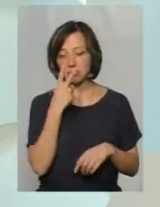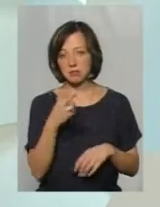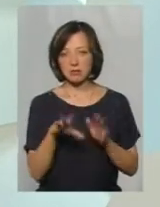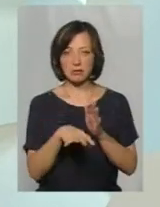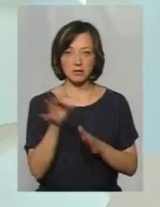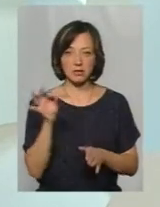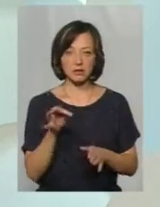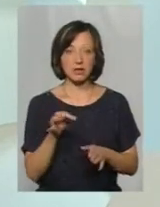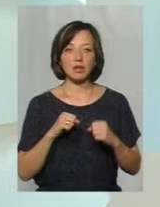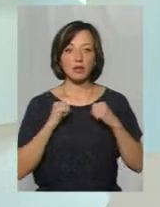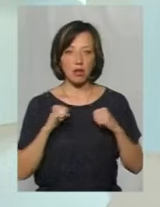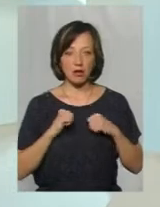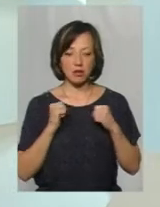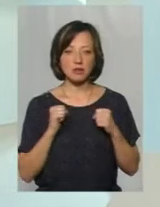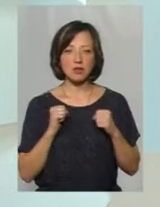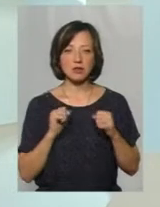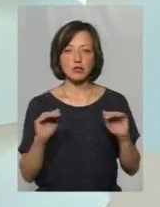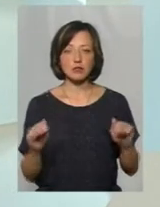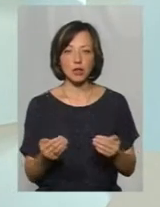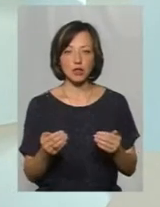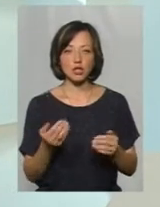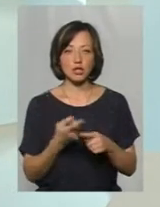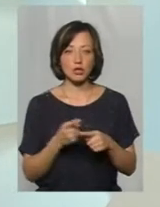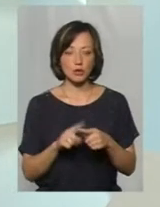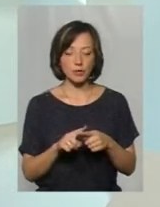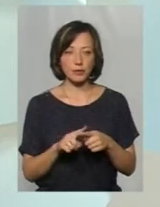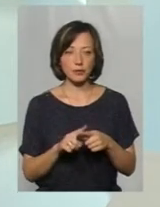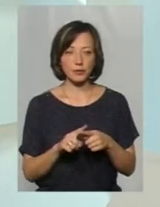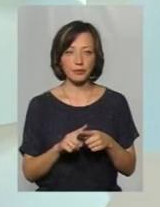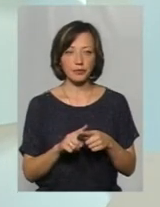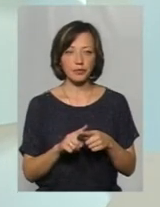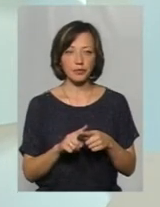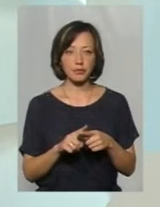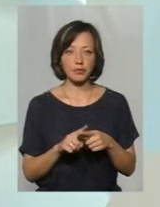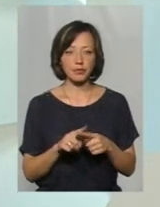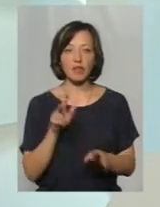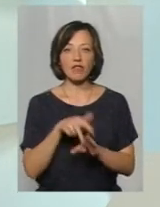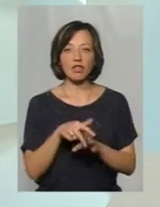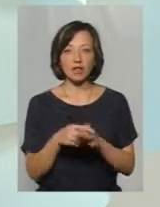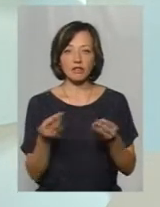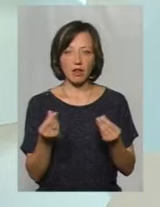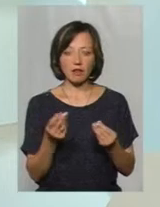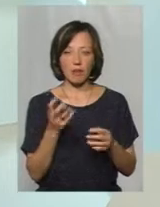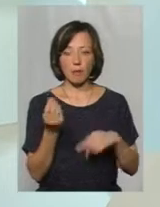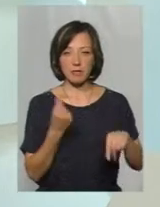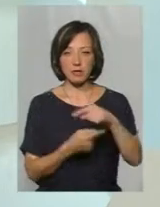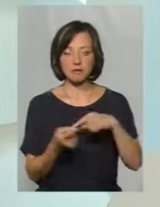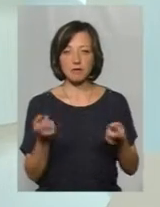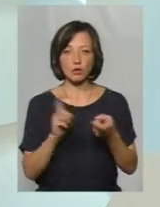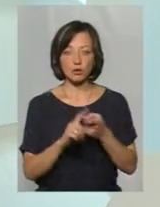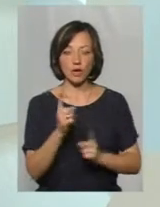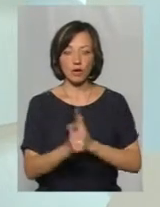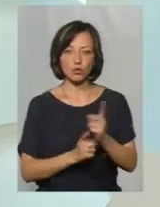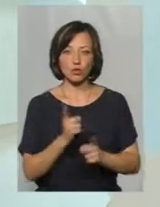теж намагалися, наскільки я знаю, зменшити ці навантаження на бізнес в зв'язку з